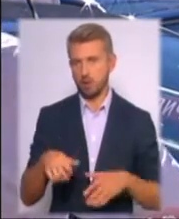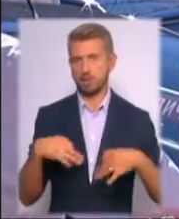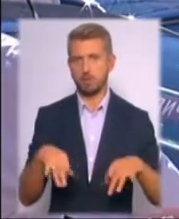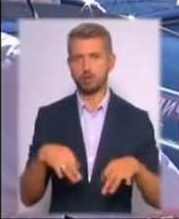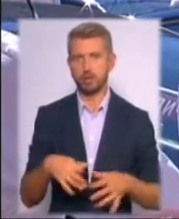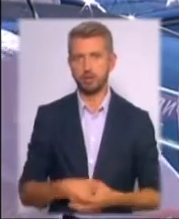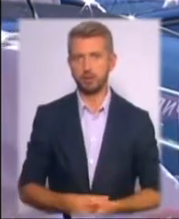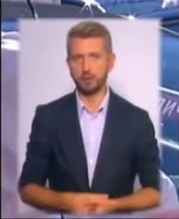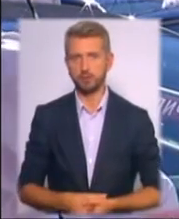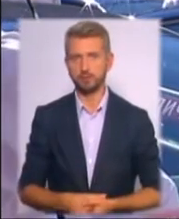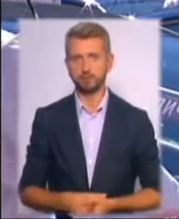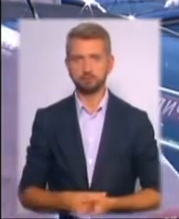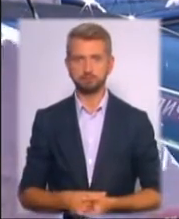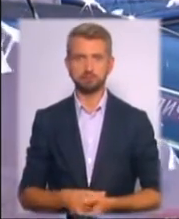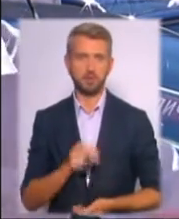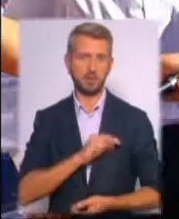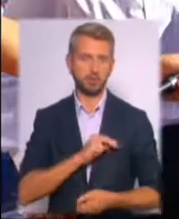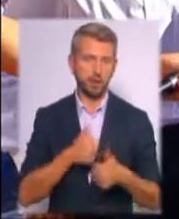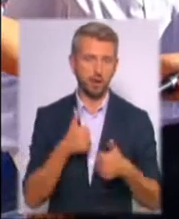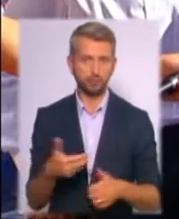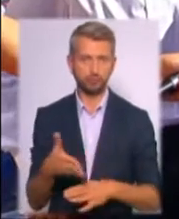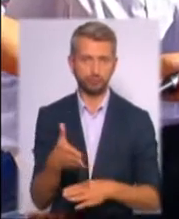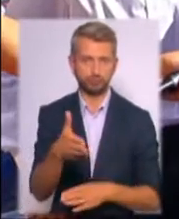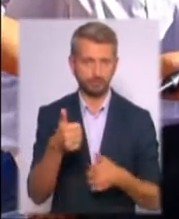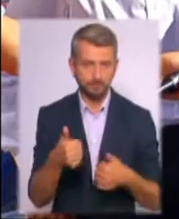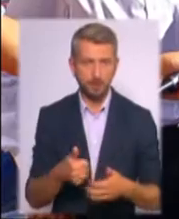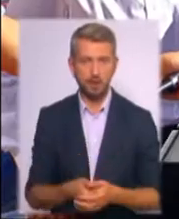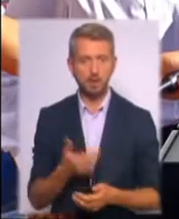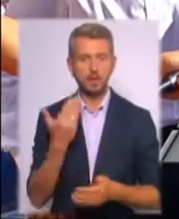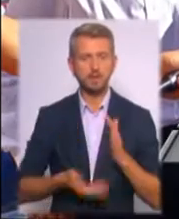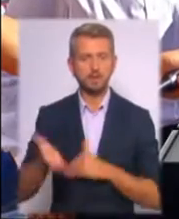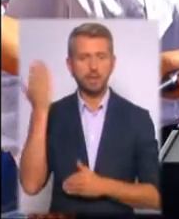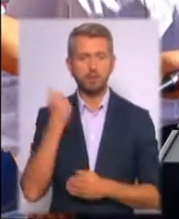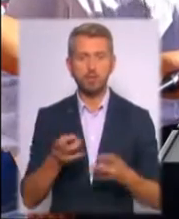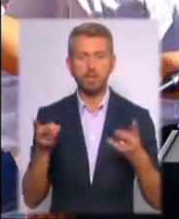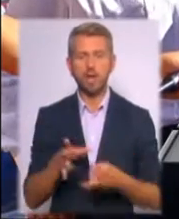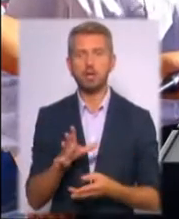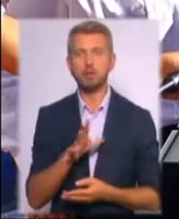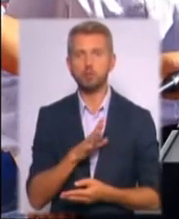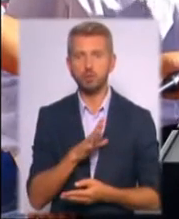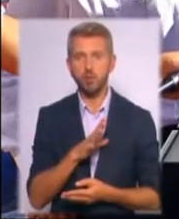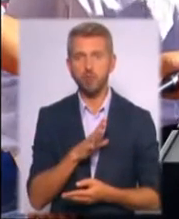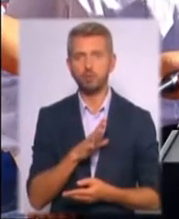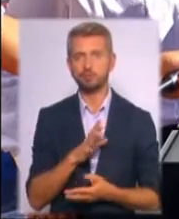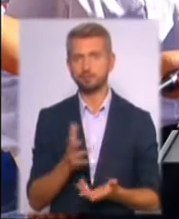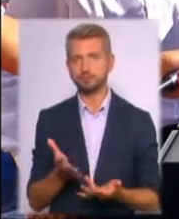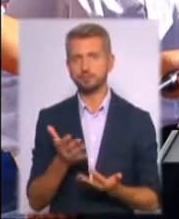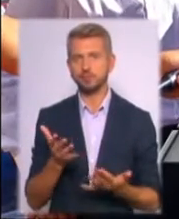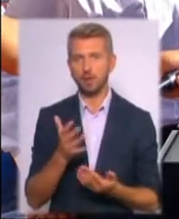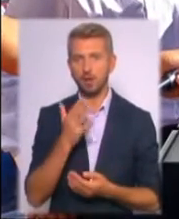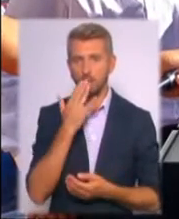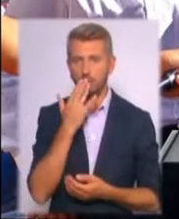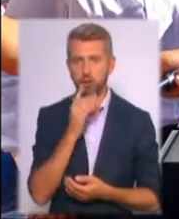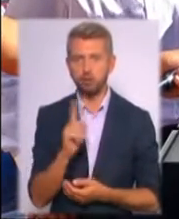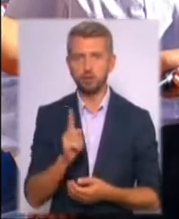на ходу легка, маневрена. Вже давним-давно треба було, як би сказати, щоб дали